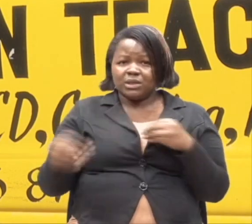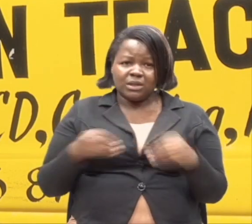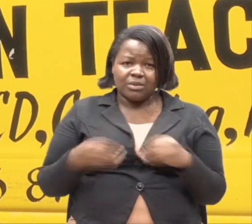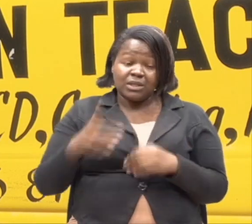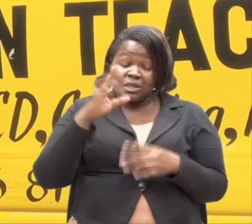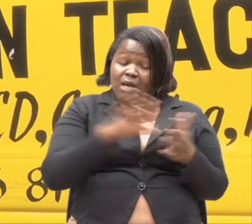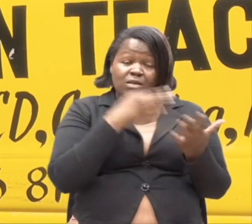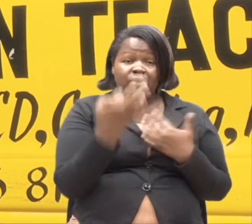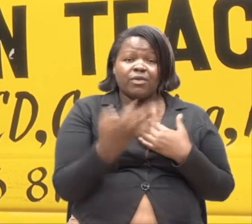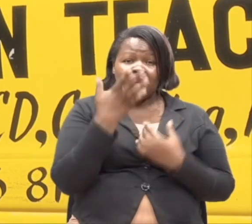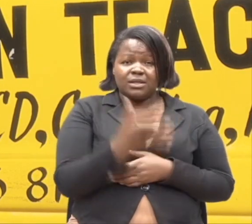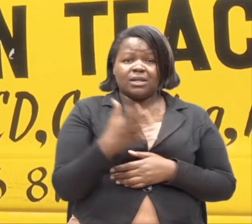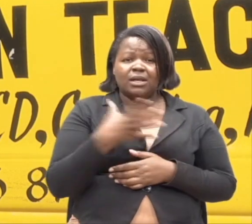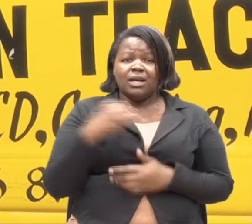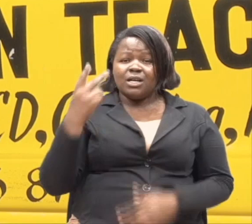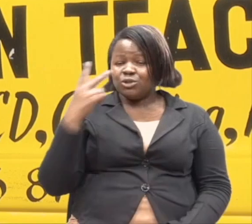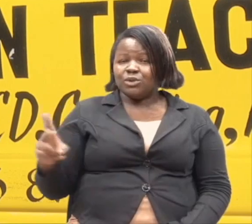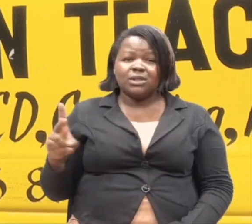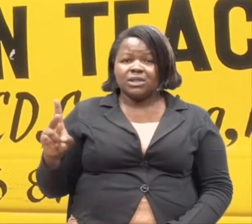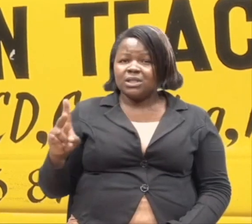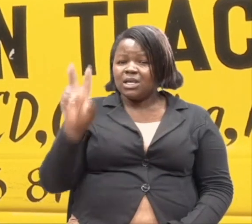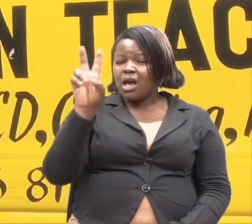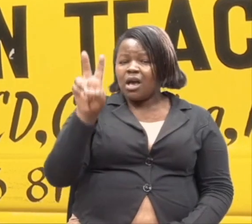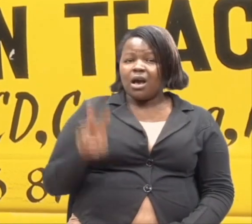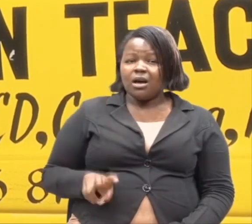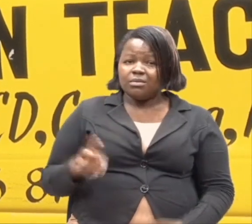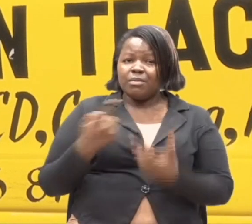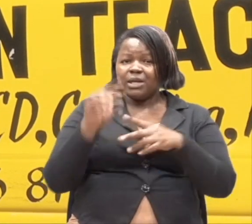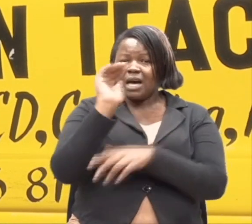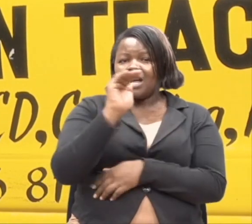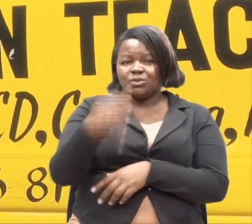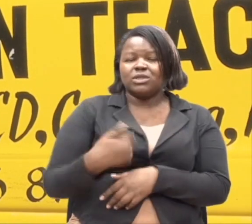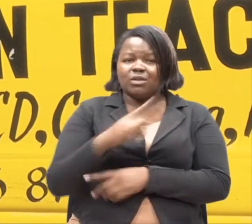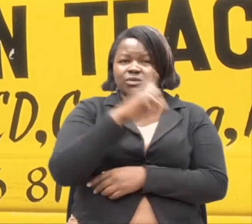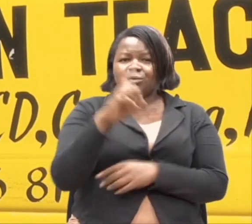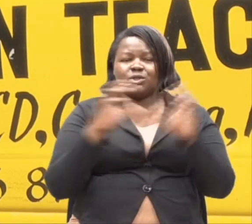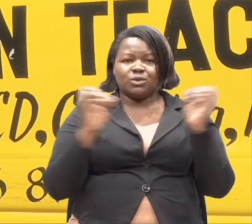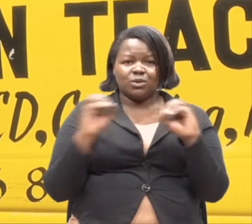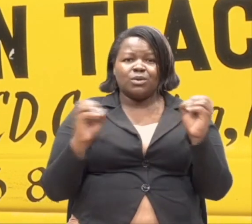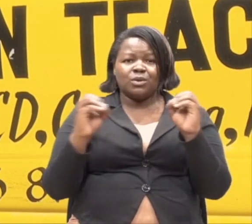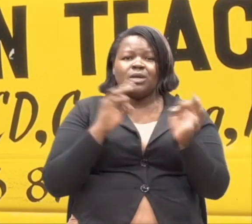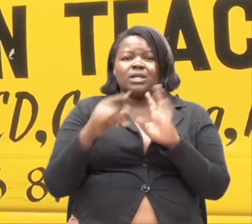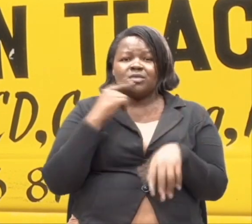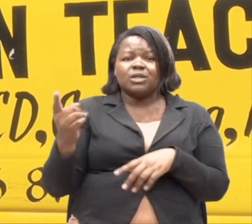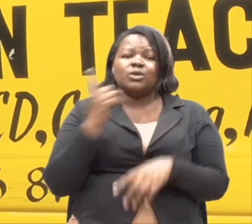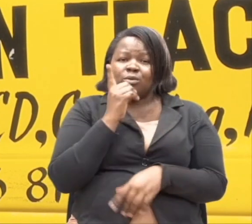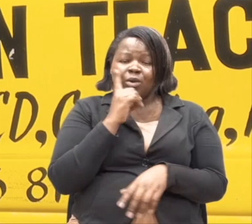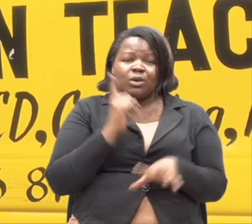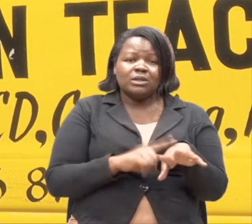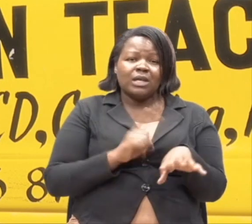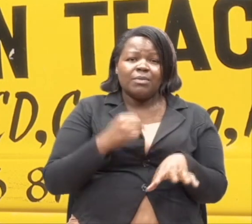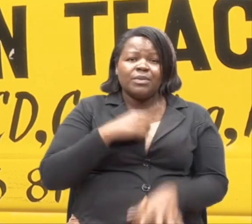wanaangukia mutiani pale. Na kwamba unangalia tu mtu lakidi huu ujiulizi swali. Kesho nikika niwe muze wa